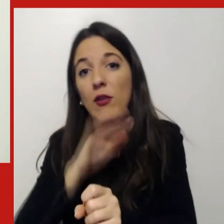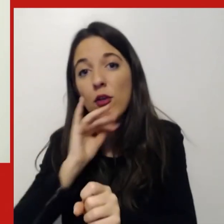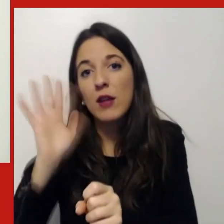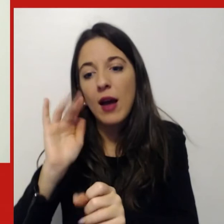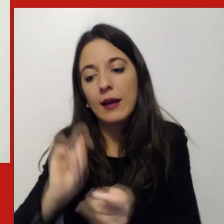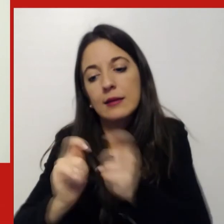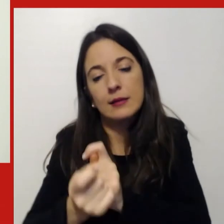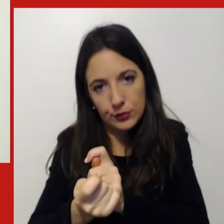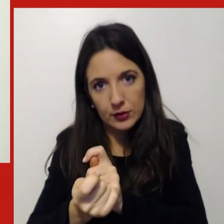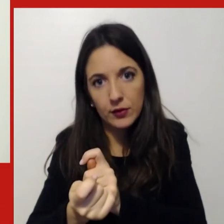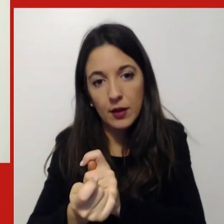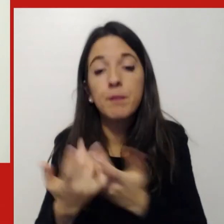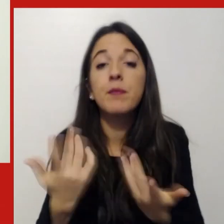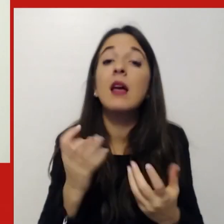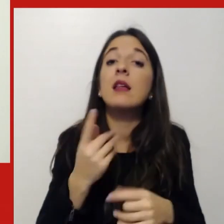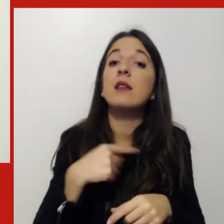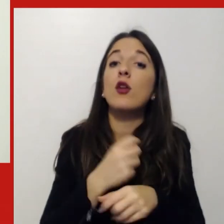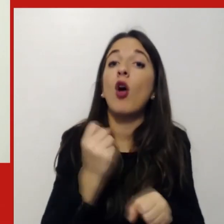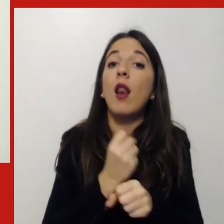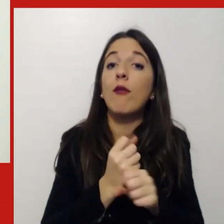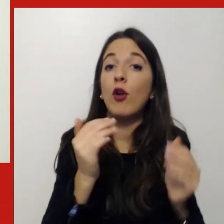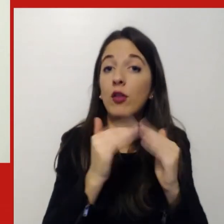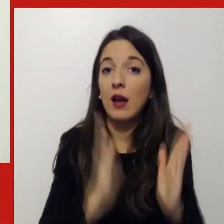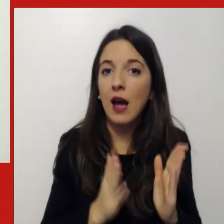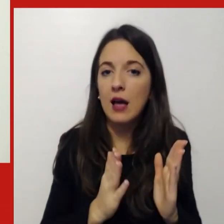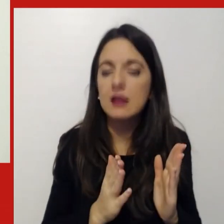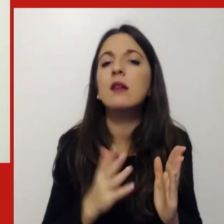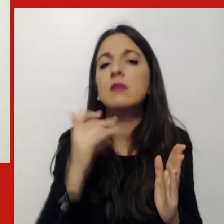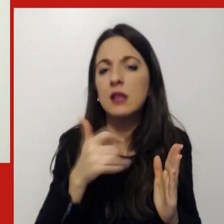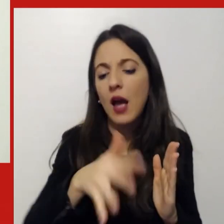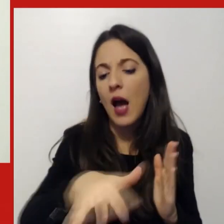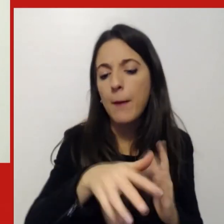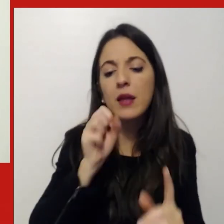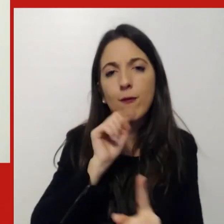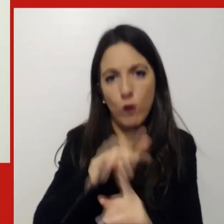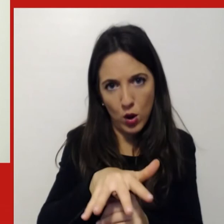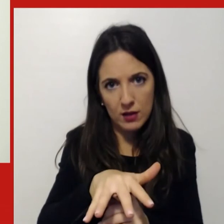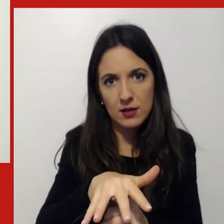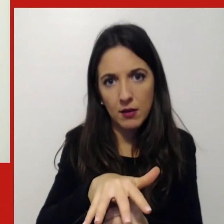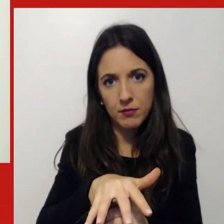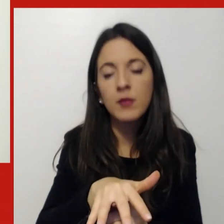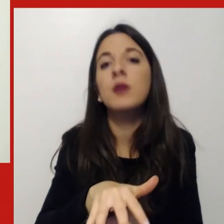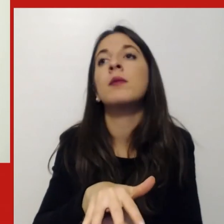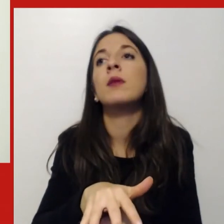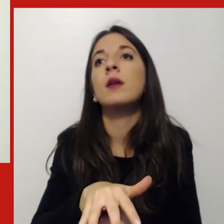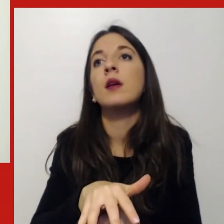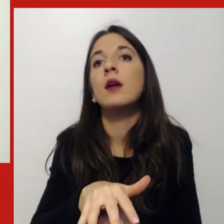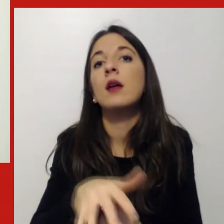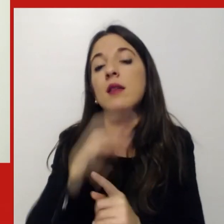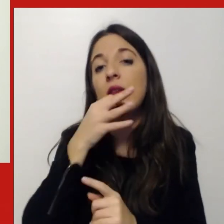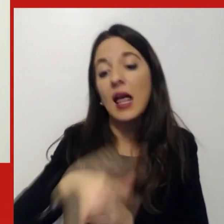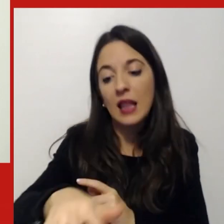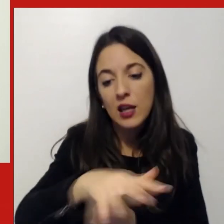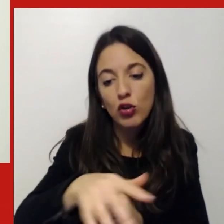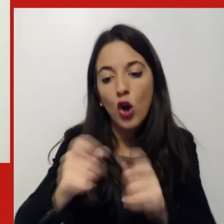ridefinisce anche i territori li definisce la città e sposta quindi i bisogni va accompagnato sicuramente ma noi stiamo